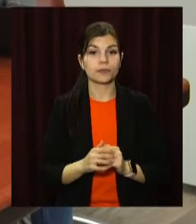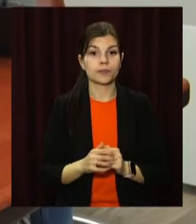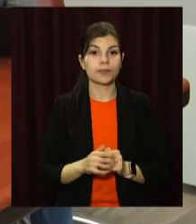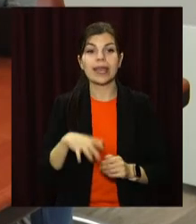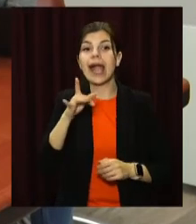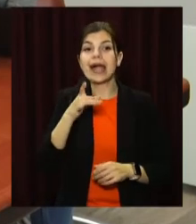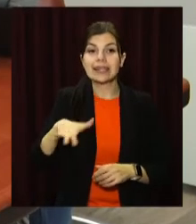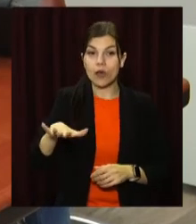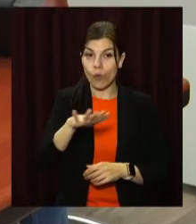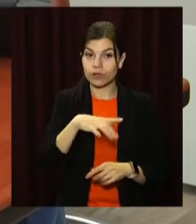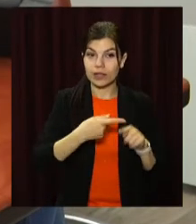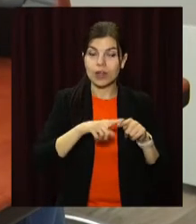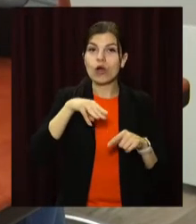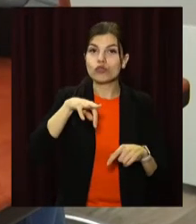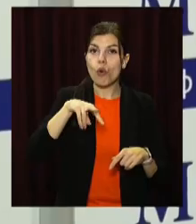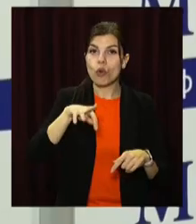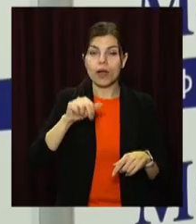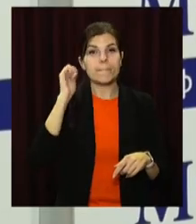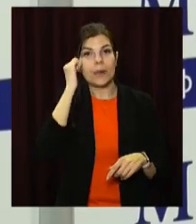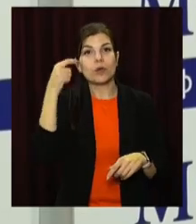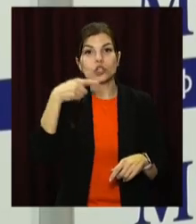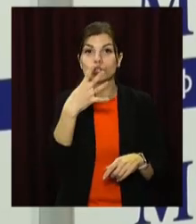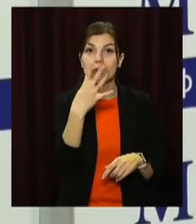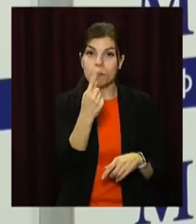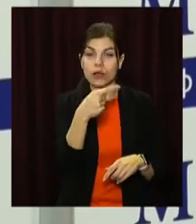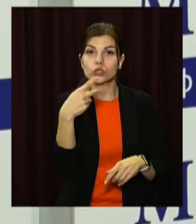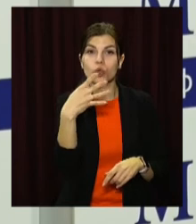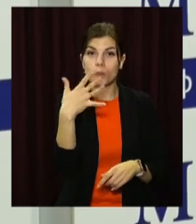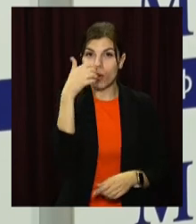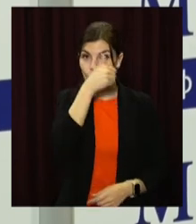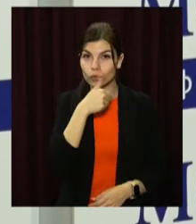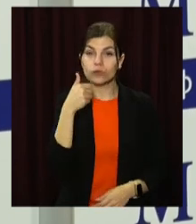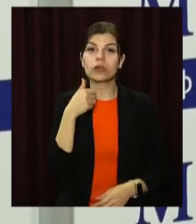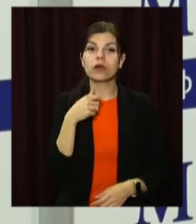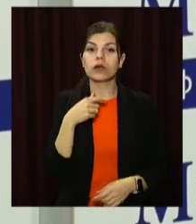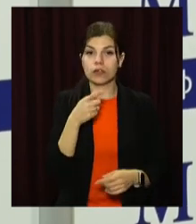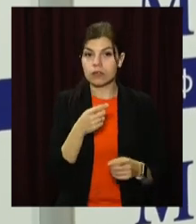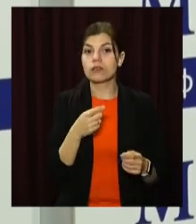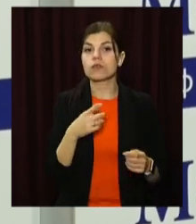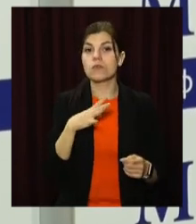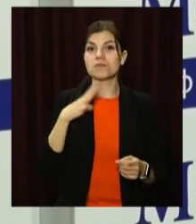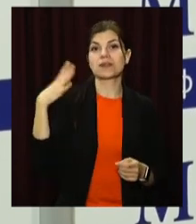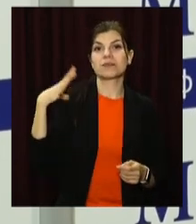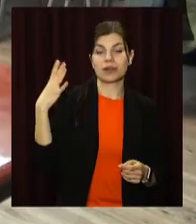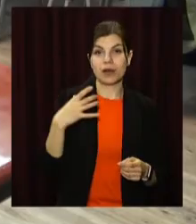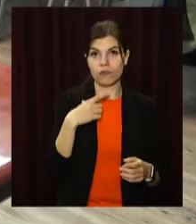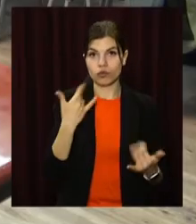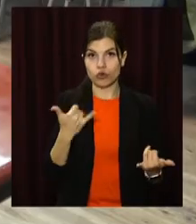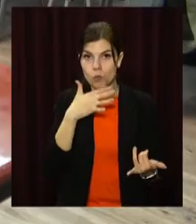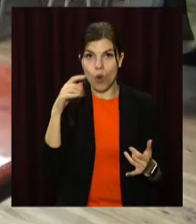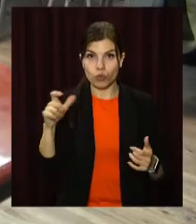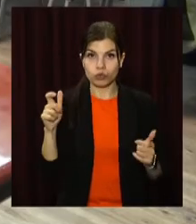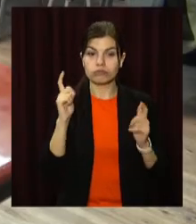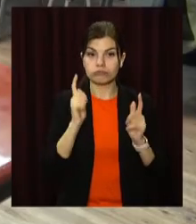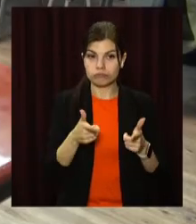Регіональний марафон толока пам'яті 1941-1945 вже зараз об'єднав небайдужих мешканців великих міст та